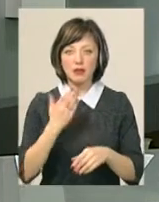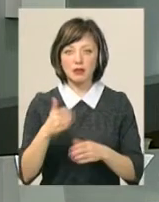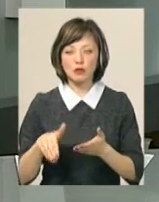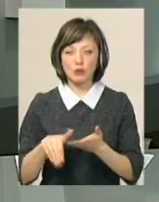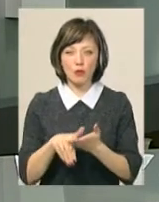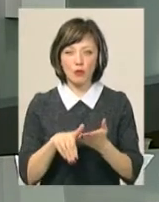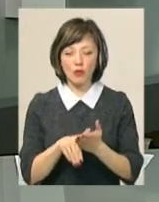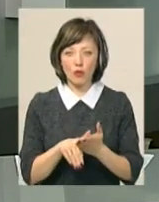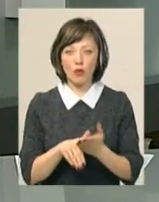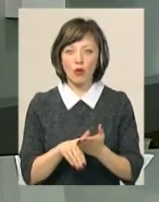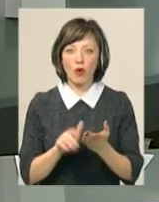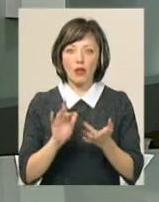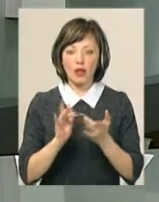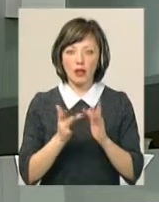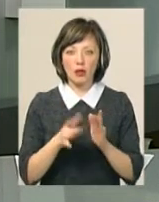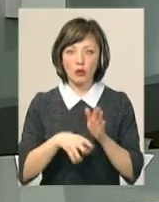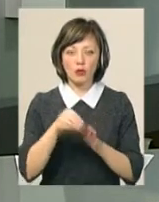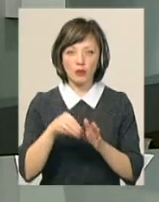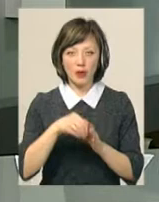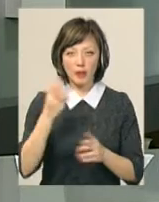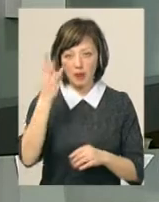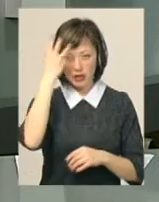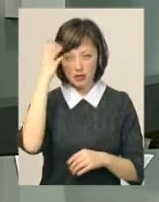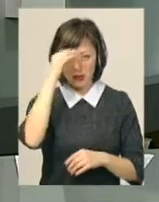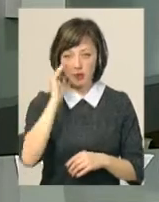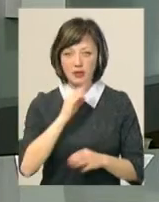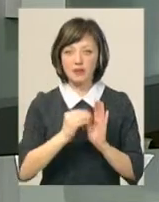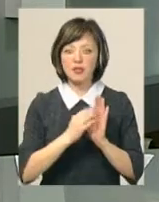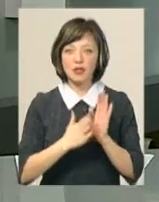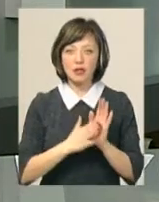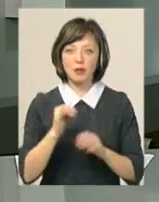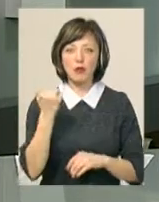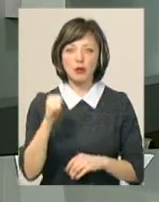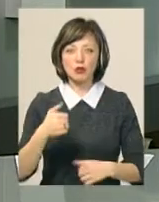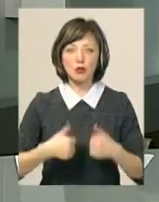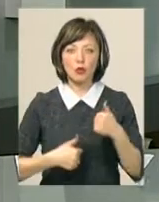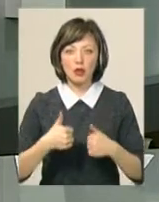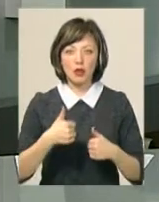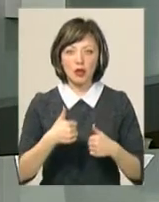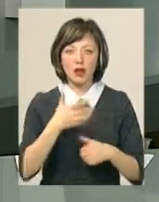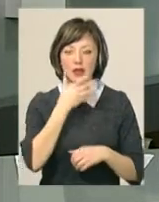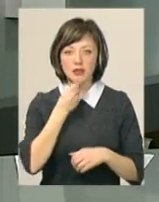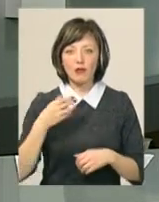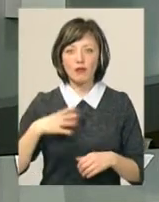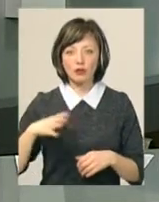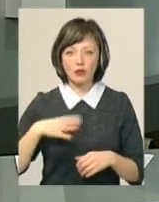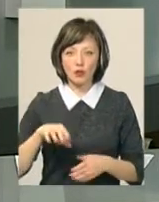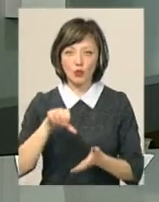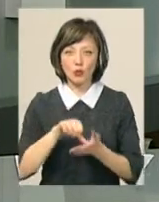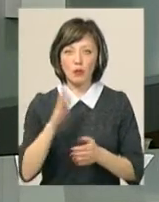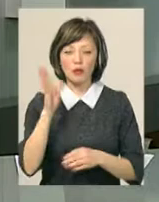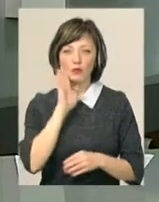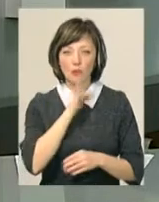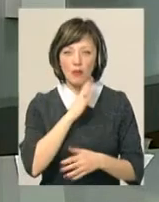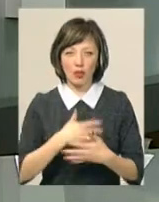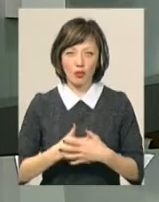допомогою онлайн-голосування обрали хмельницькі батьки. Відзначать і переможниць конкурсу «Краца в очікуванні», участь у якому взяли майбутні